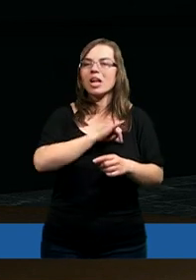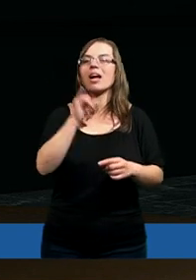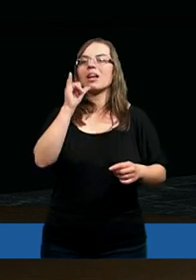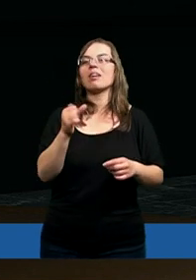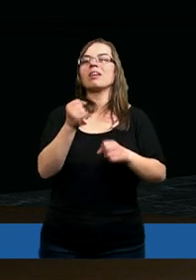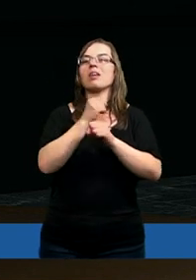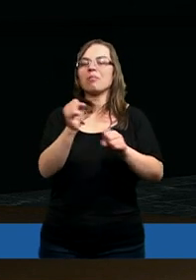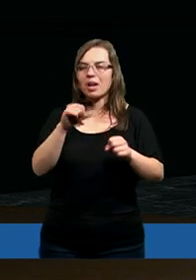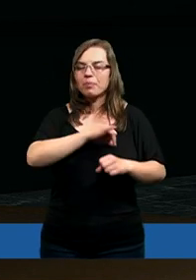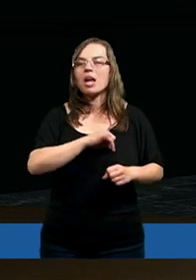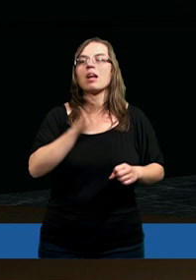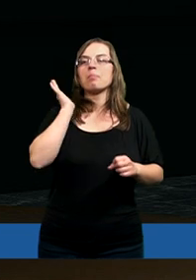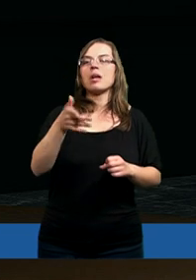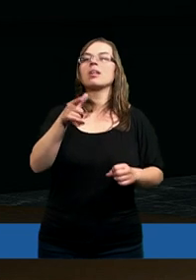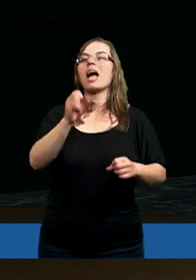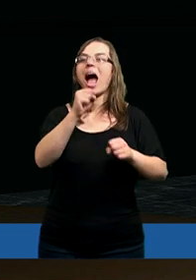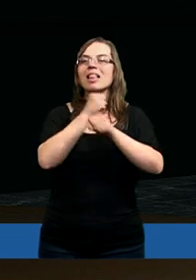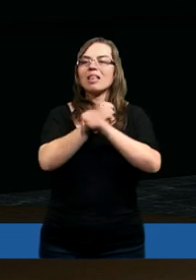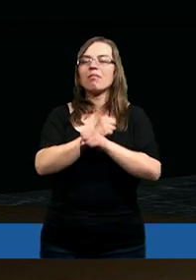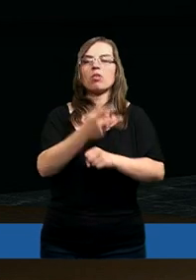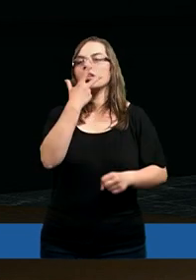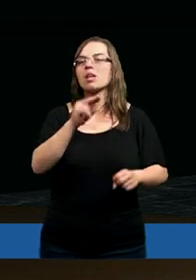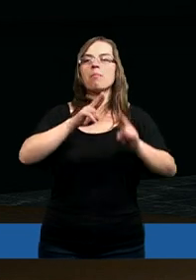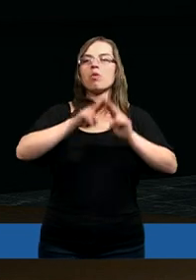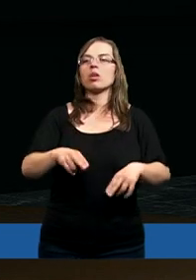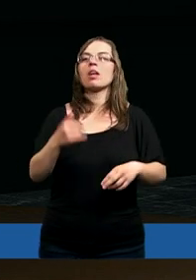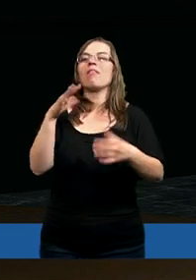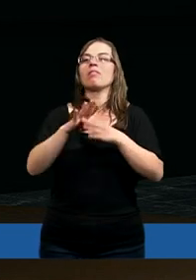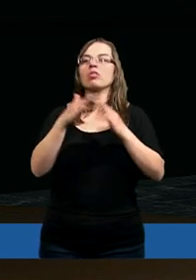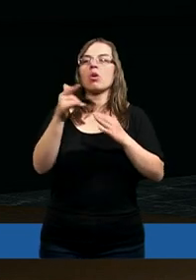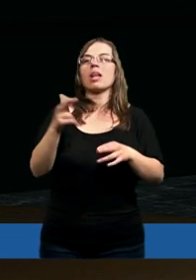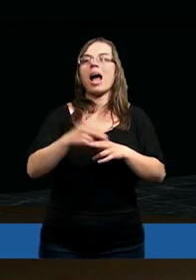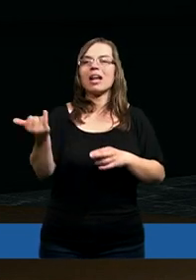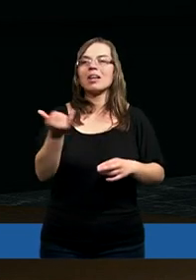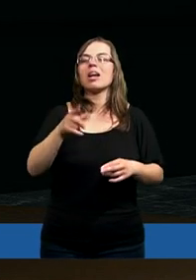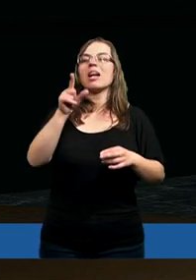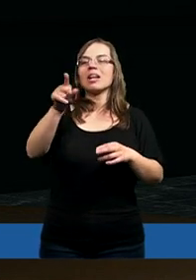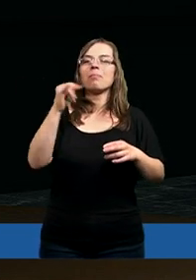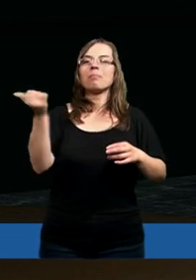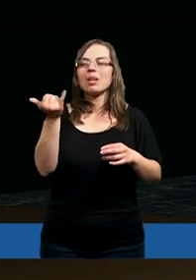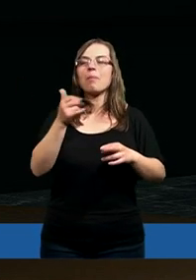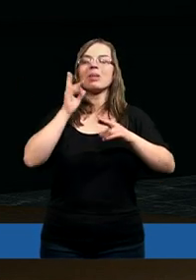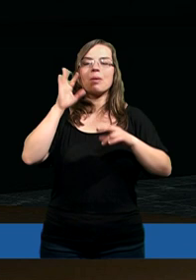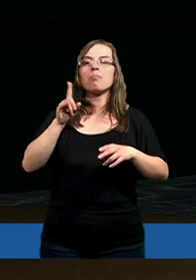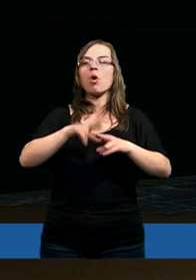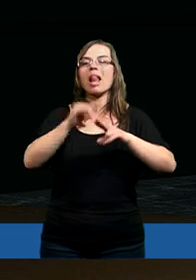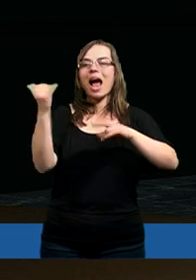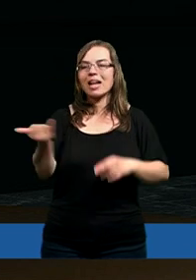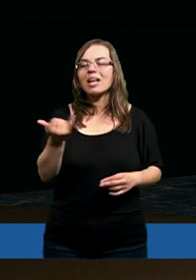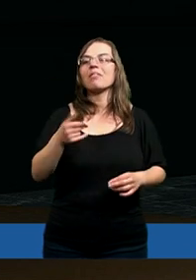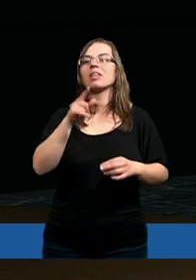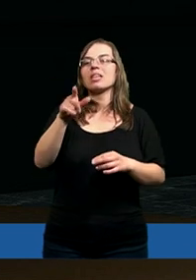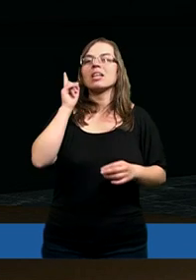kto grzeszy jest niewolnikiem grzechu, a niewolnik nie pozostaje w domu na zawsze, lecz Syn pozostaje na zawsze.